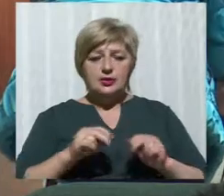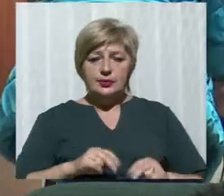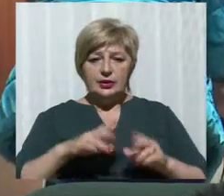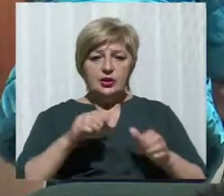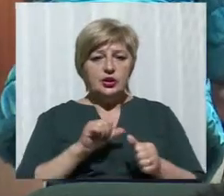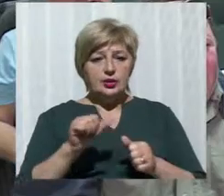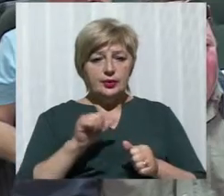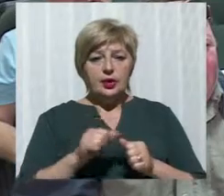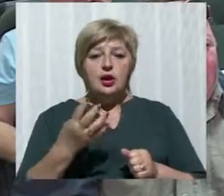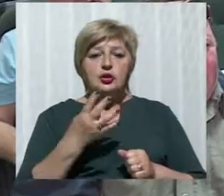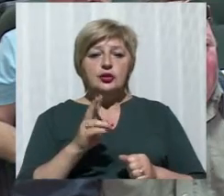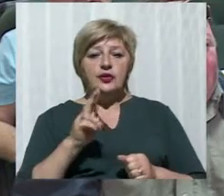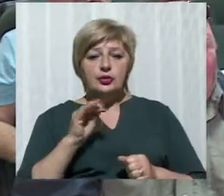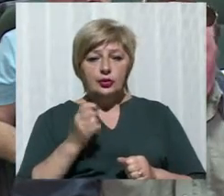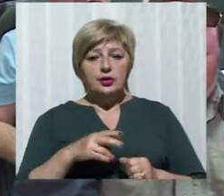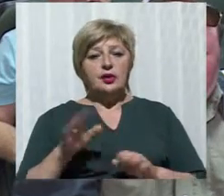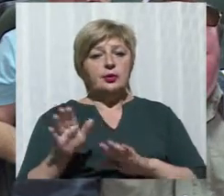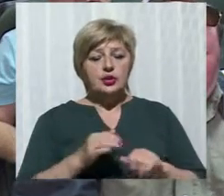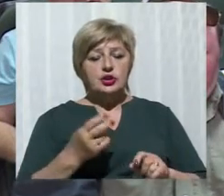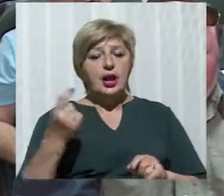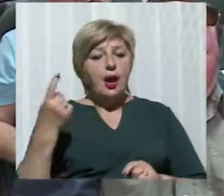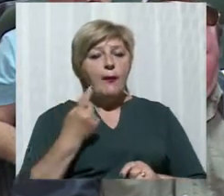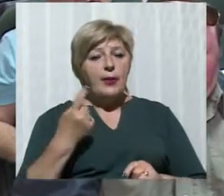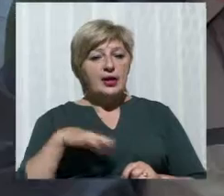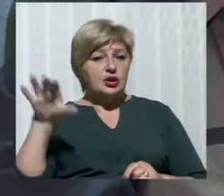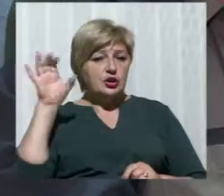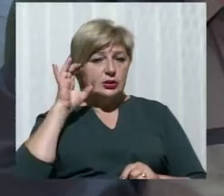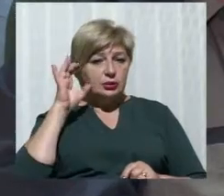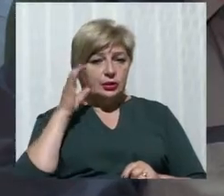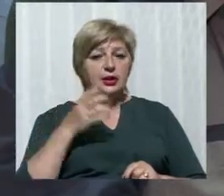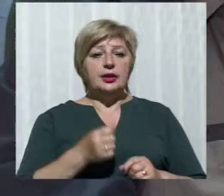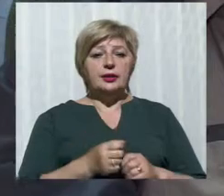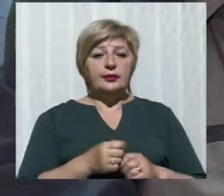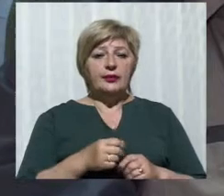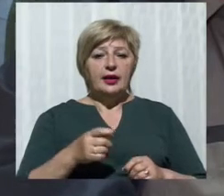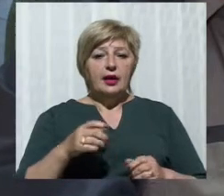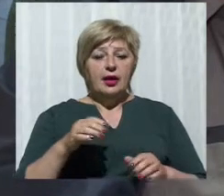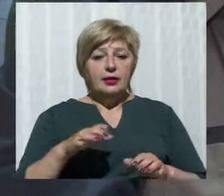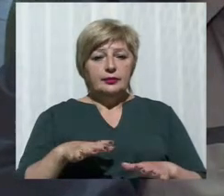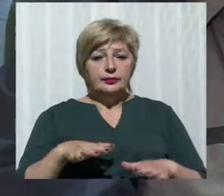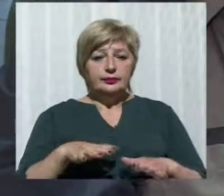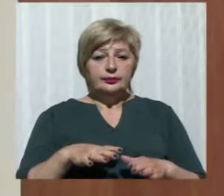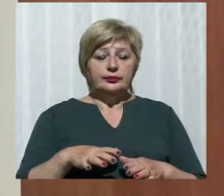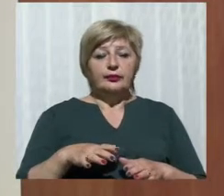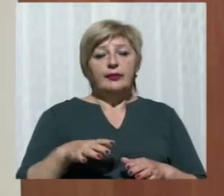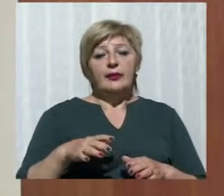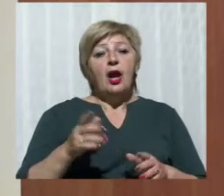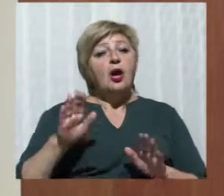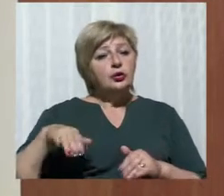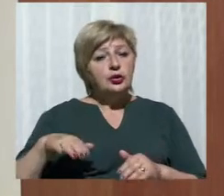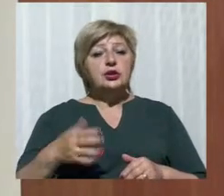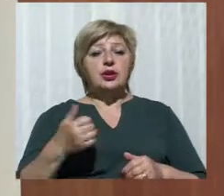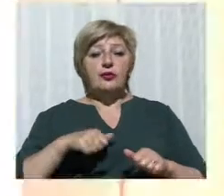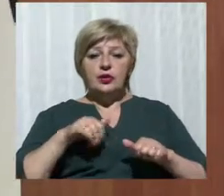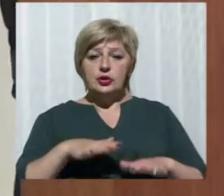4 квітня пройшли перші громадські слухання, у яких взяли участь представники компаній перевізників, місцевої влади та громадські діячі. Тоді